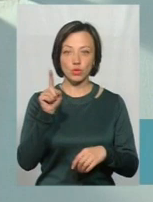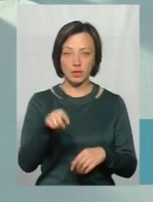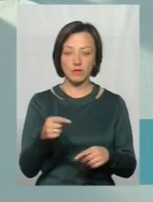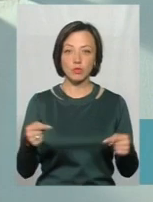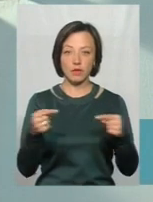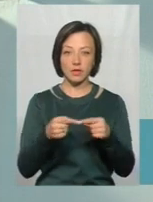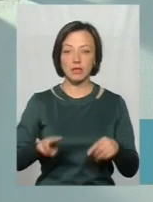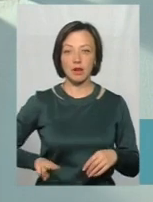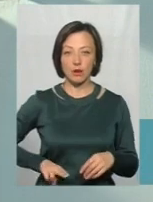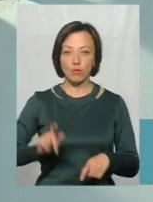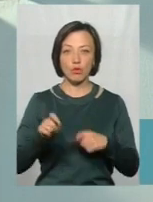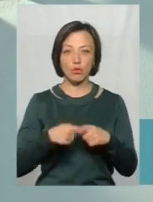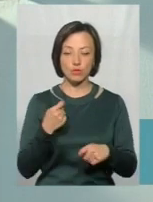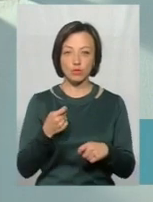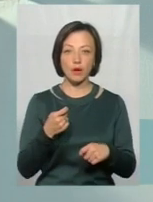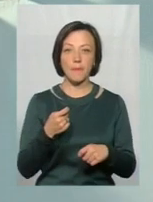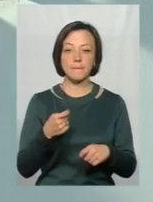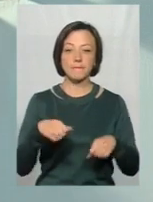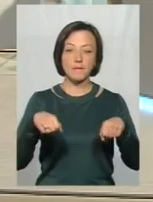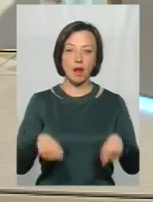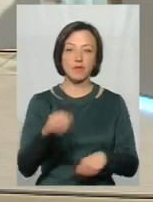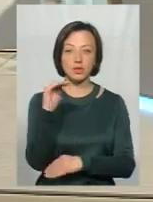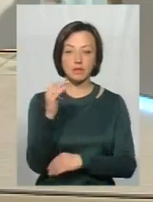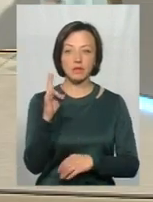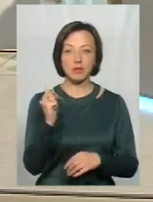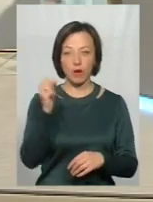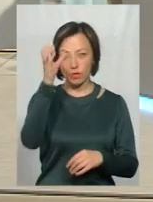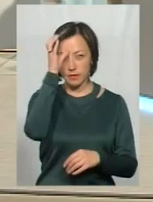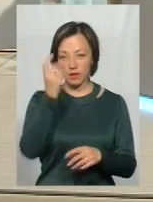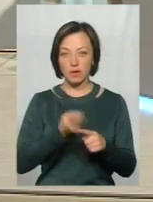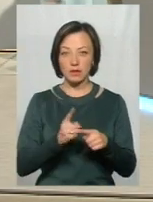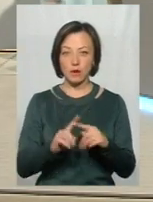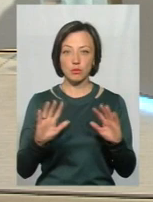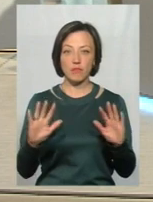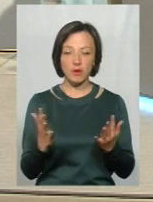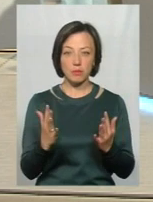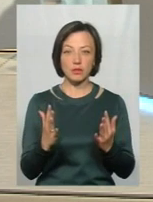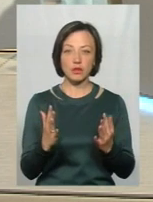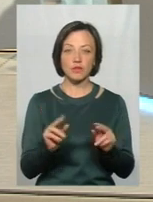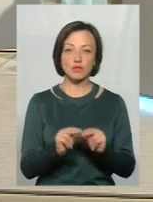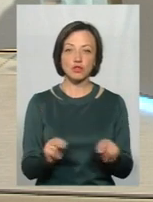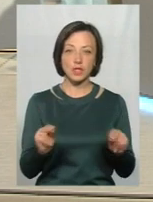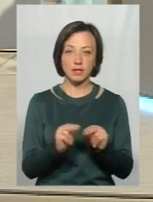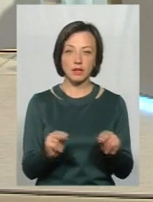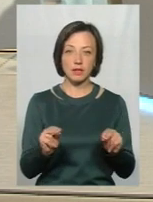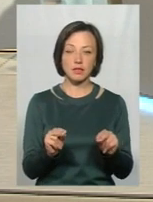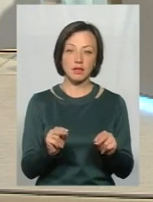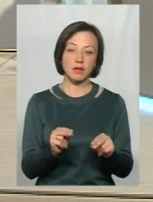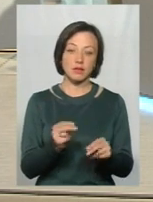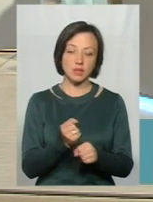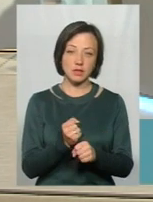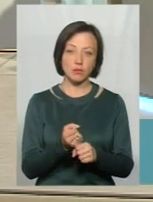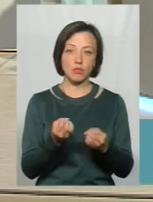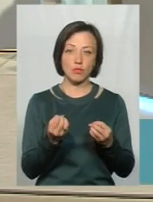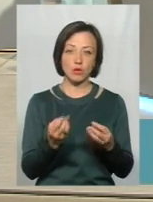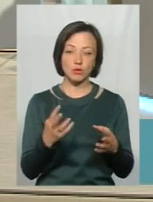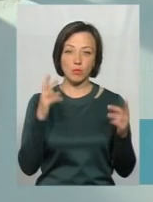відповідно, директор порушує право дитини на освіту. А в даному випадку, відповідно, вчитель, відповідно, здійснив просто-напросто